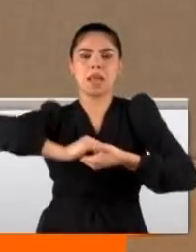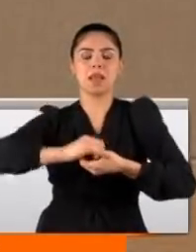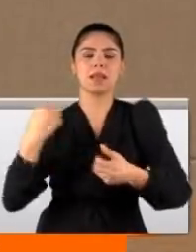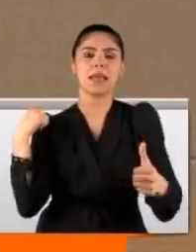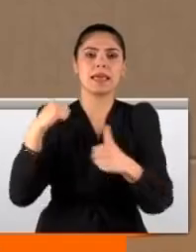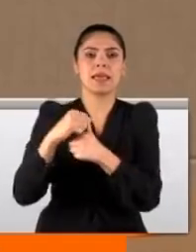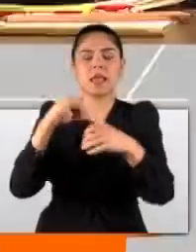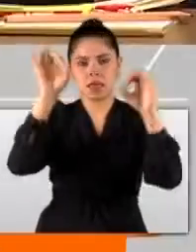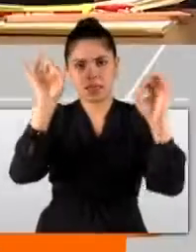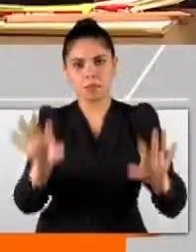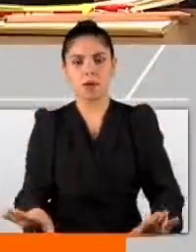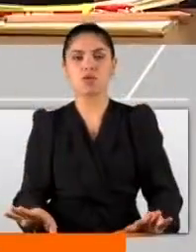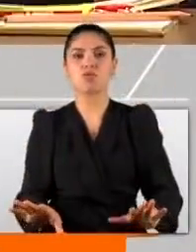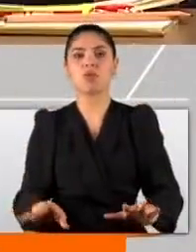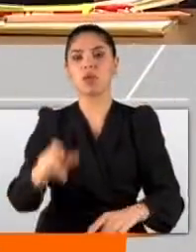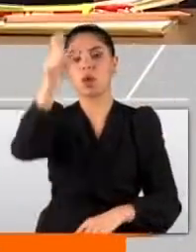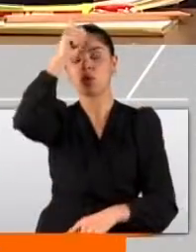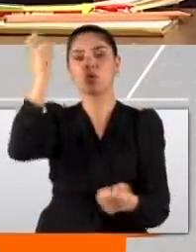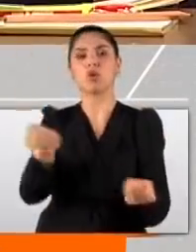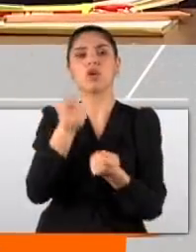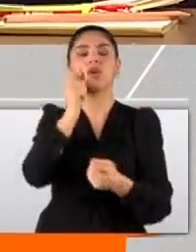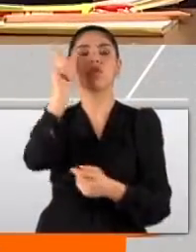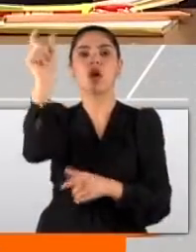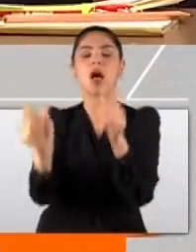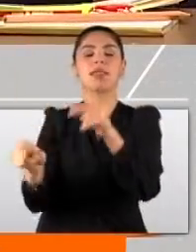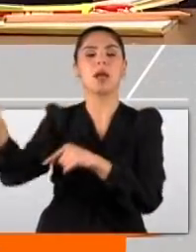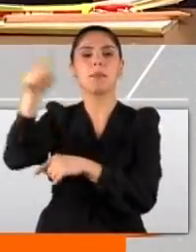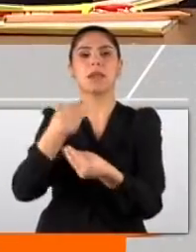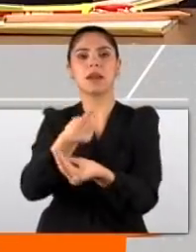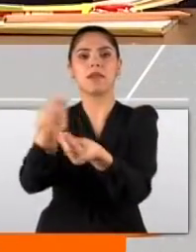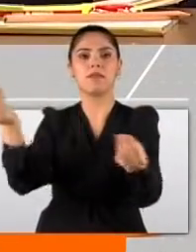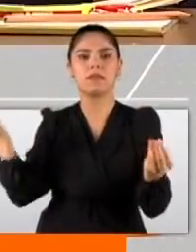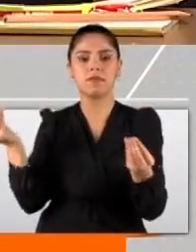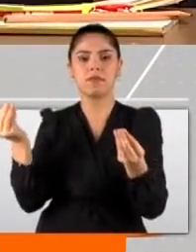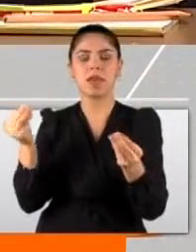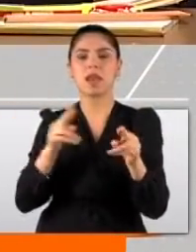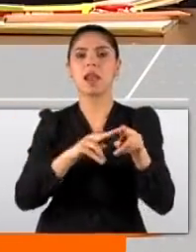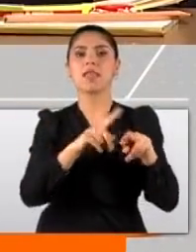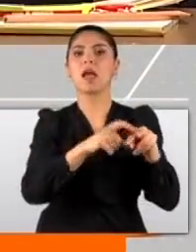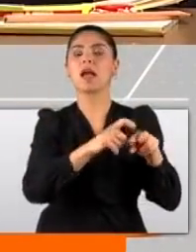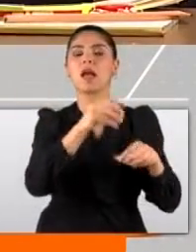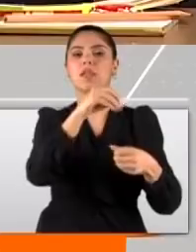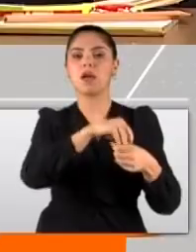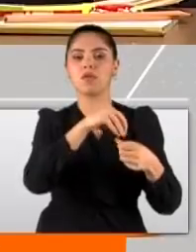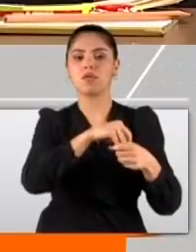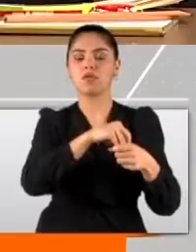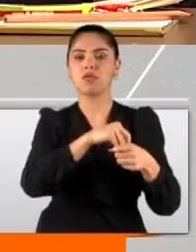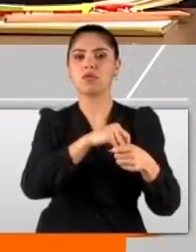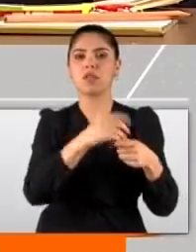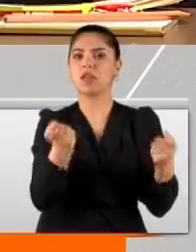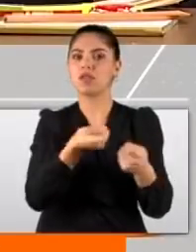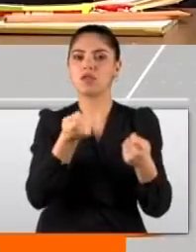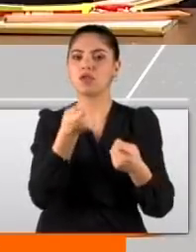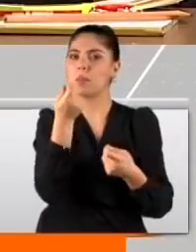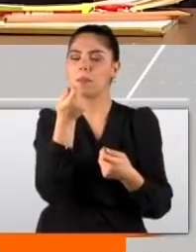tesis edildi. Türk iş adamlarına verilen Katar'daki işlerin tutarı